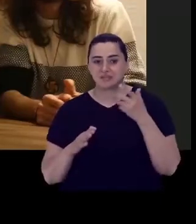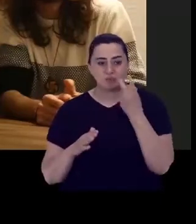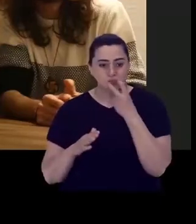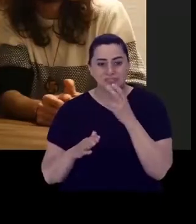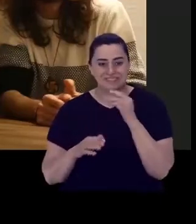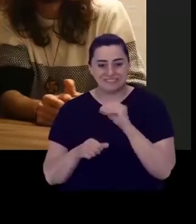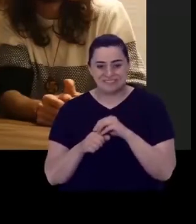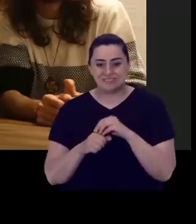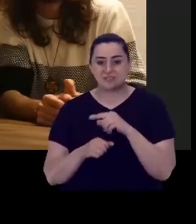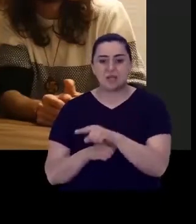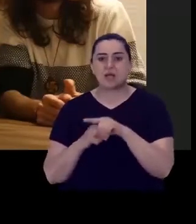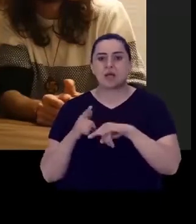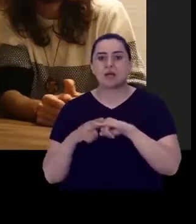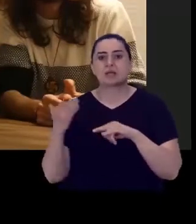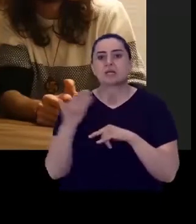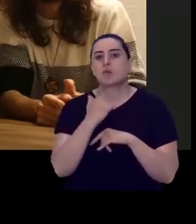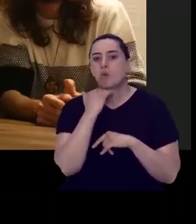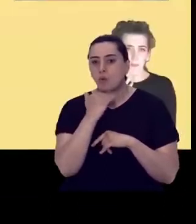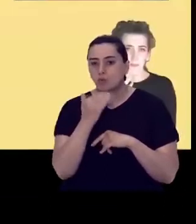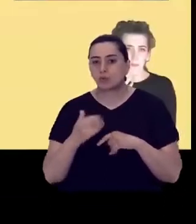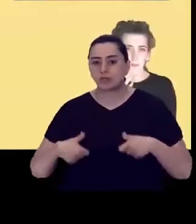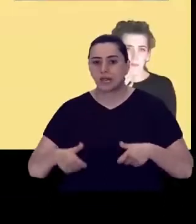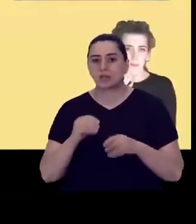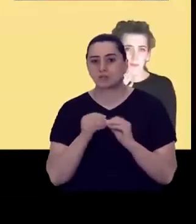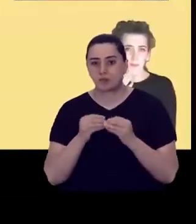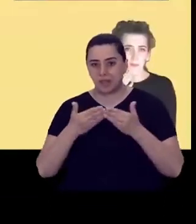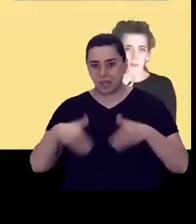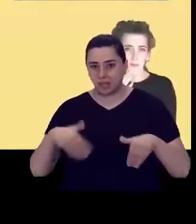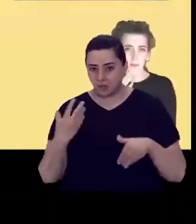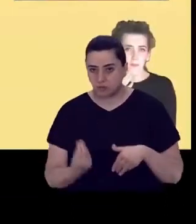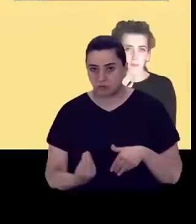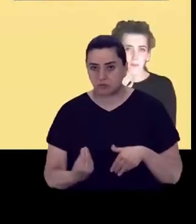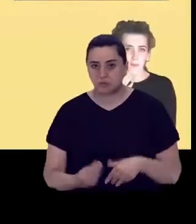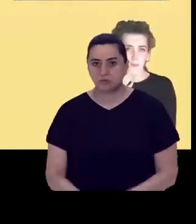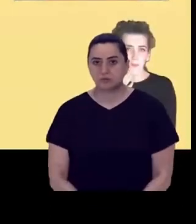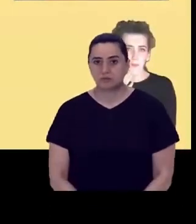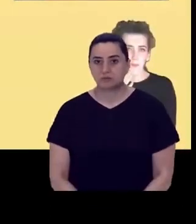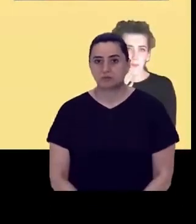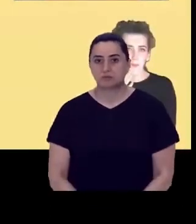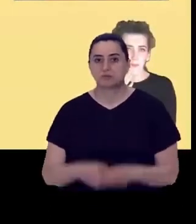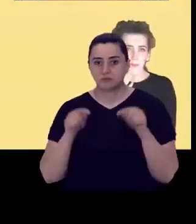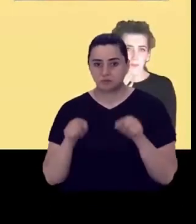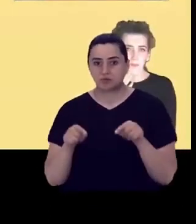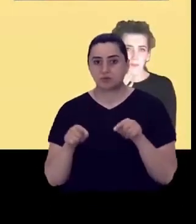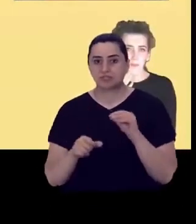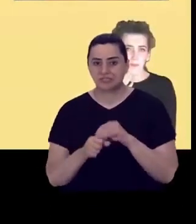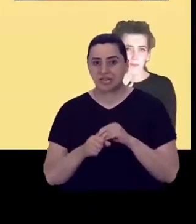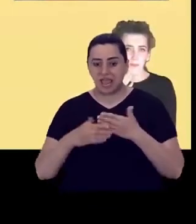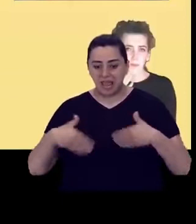yerlere hala bir şekilde gelinmiyor. Ve bunun aslında